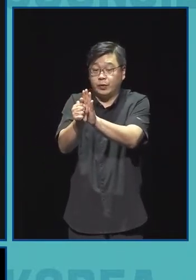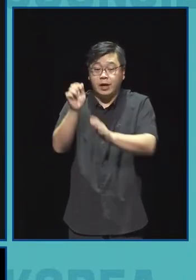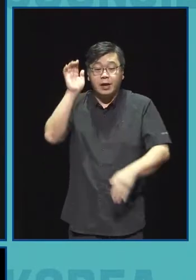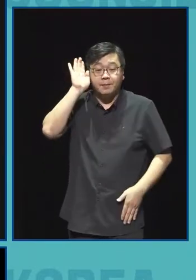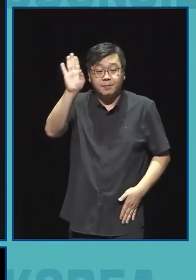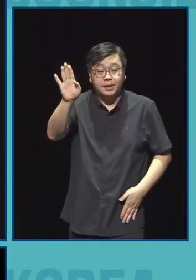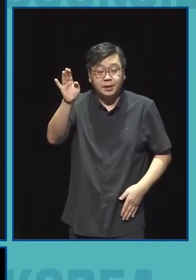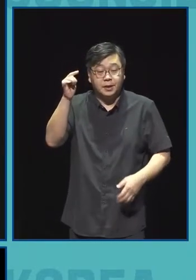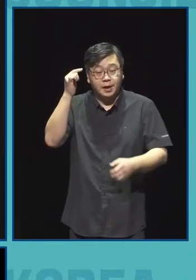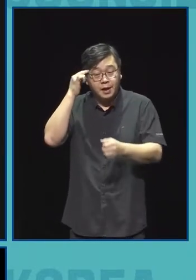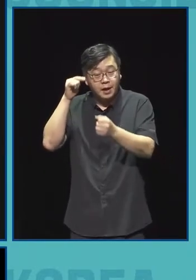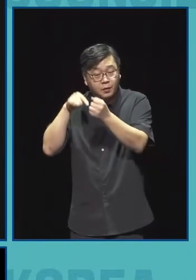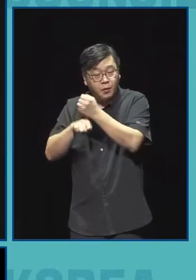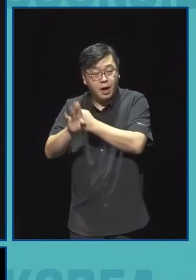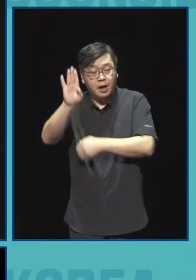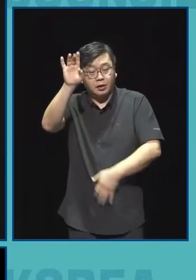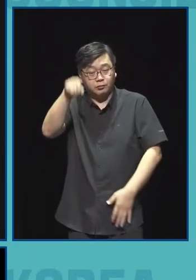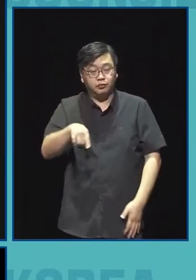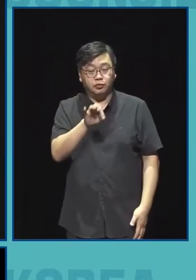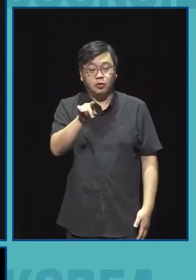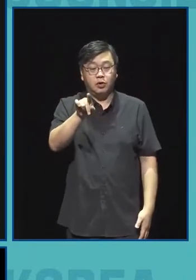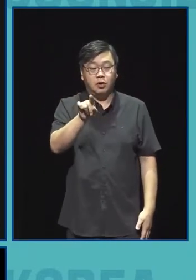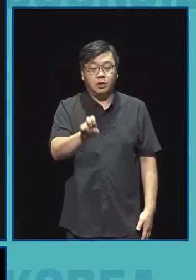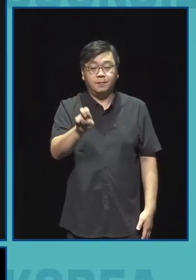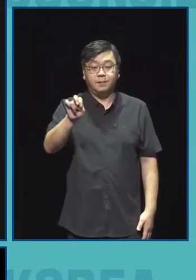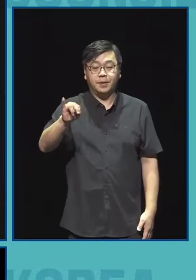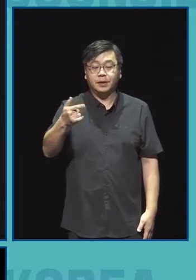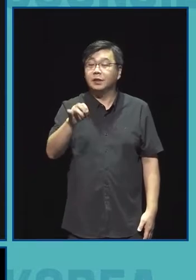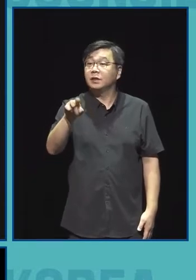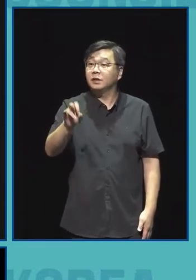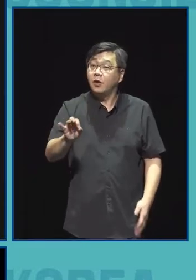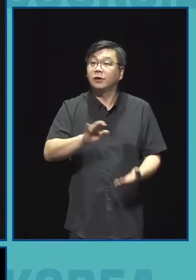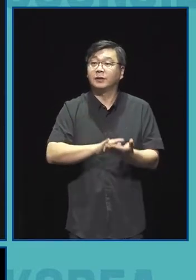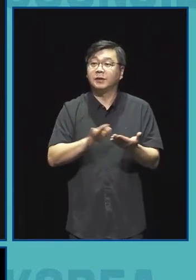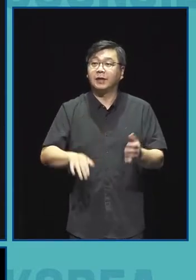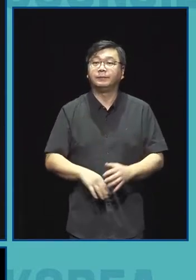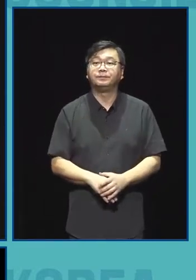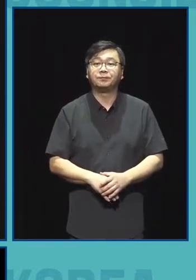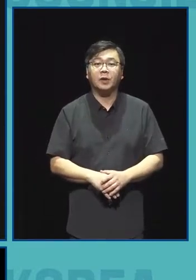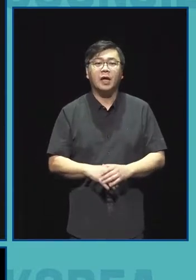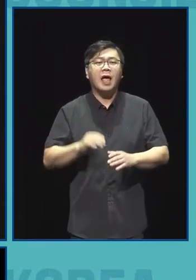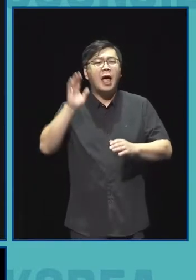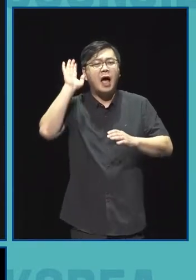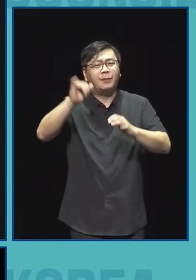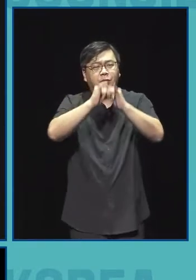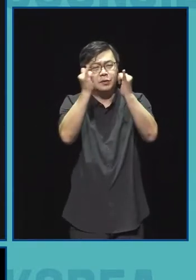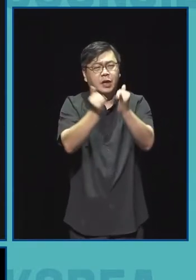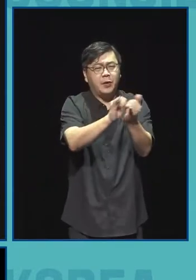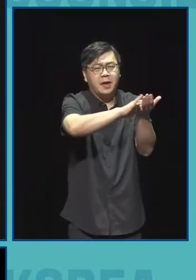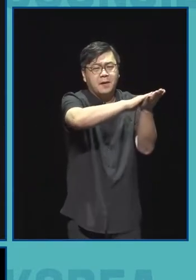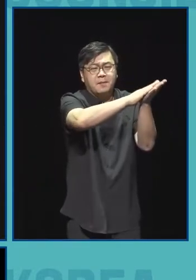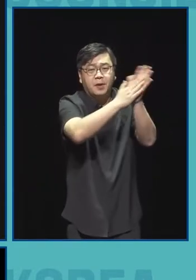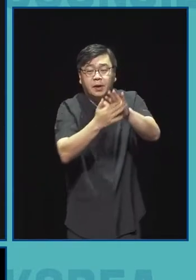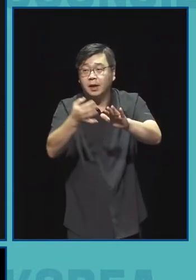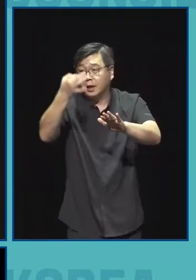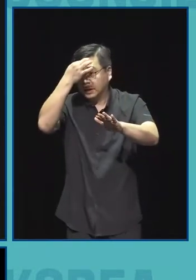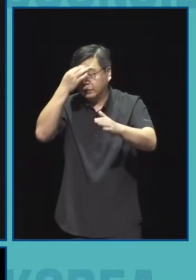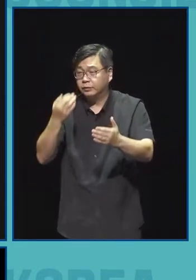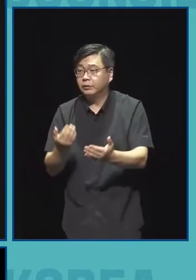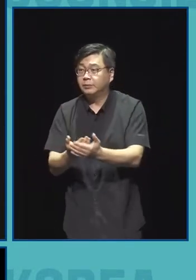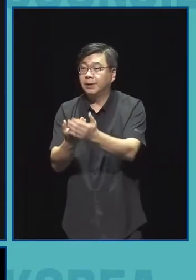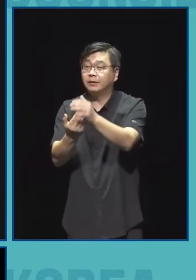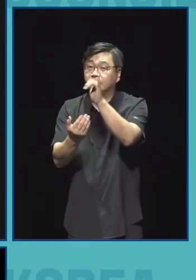엄민영입니다 한국문화예술위원회는 변화하는 사회와 기술 환경의 변화 속에서